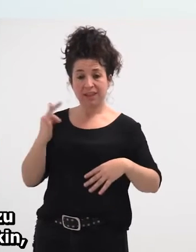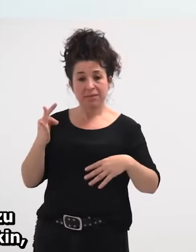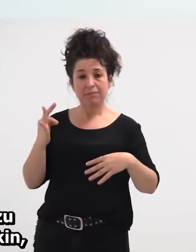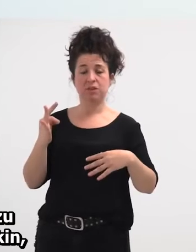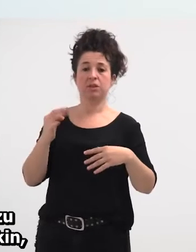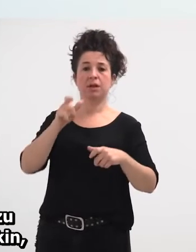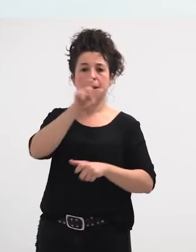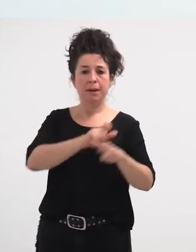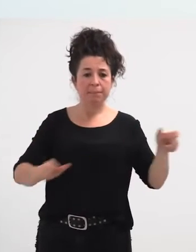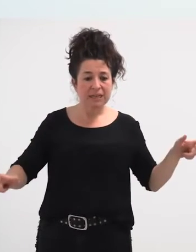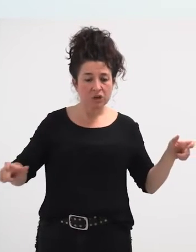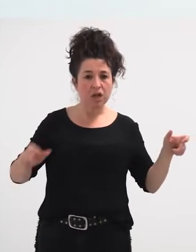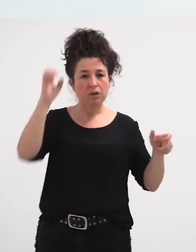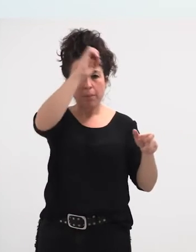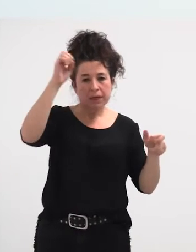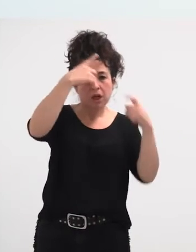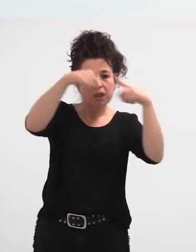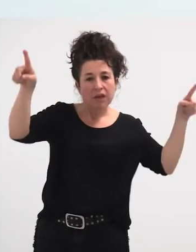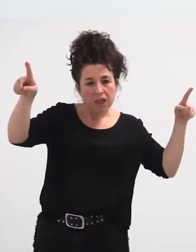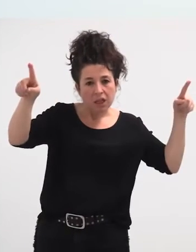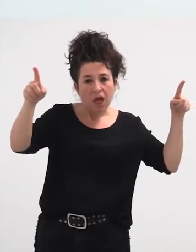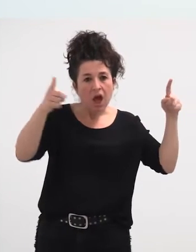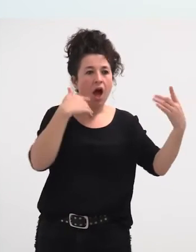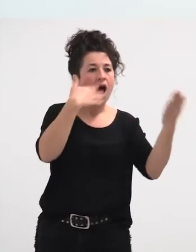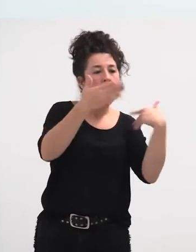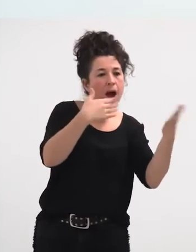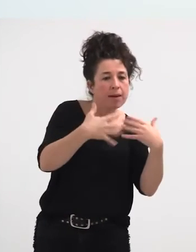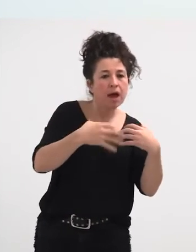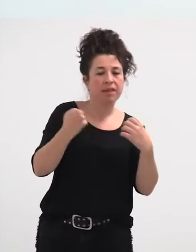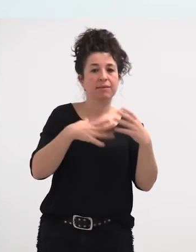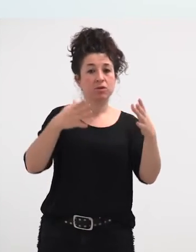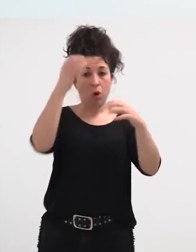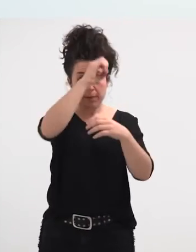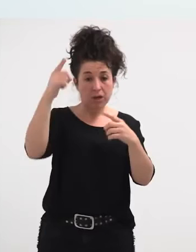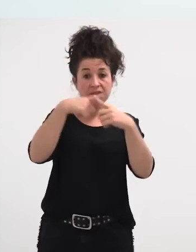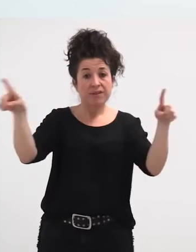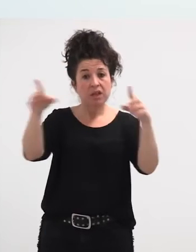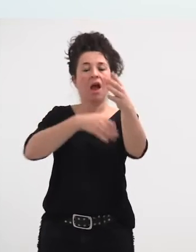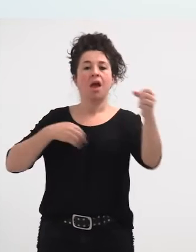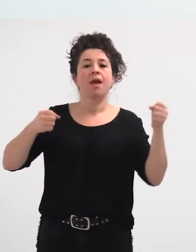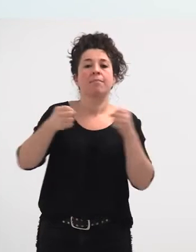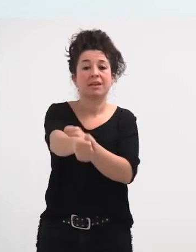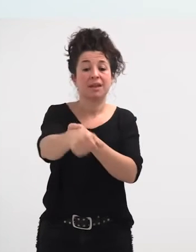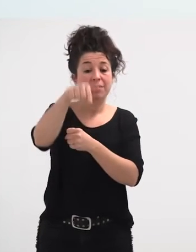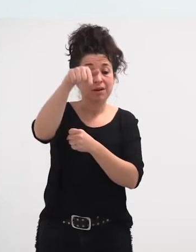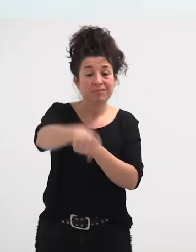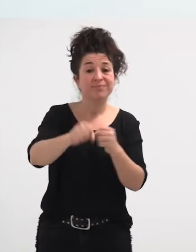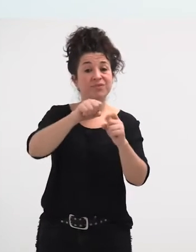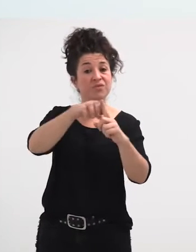pentsatzen duenarekin, empatizatu diferente pentsatzen duenarekin, eta horretarako, fororik ez dago.